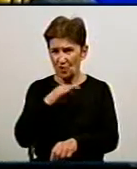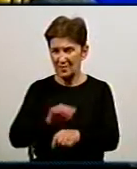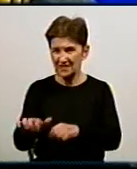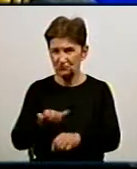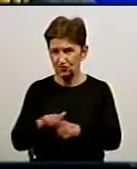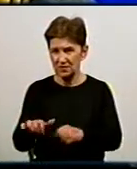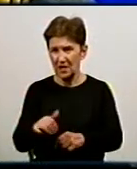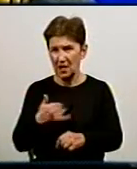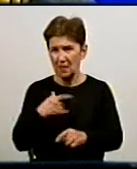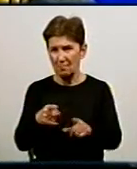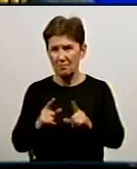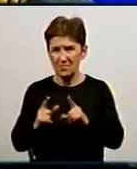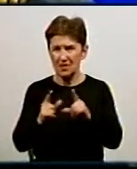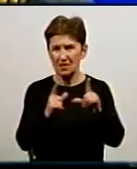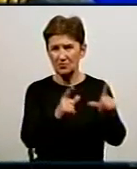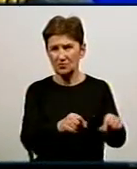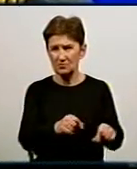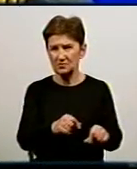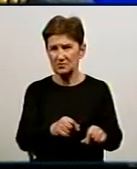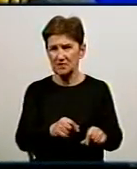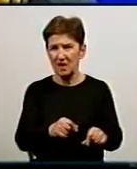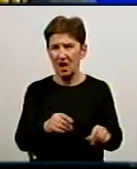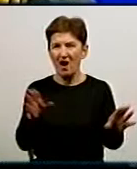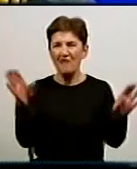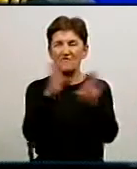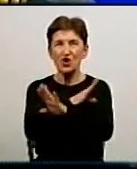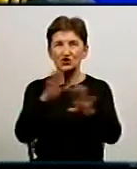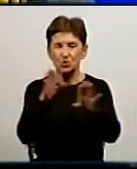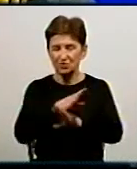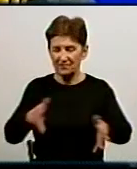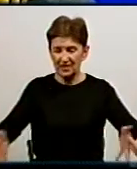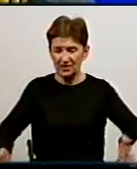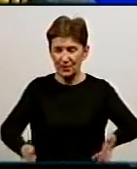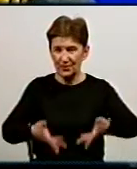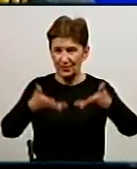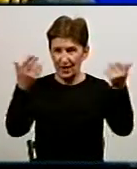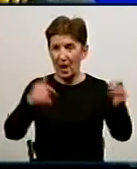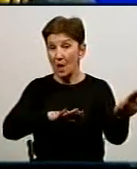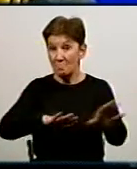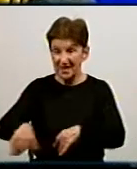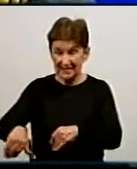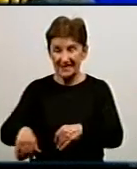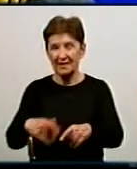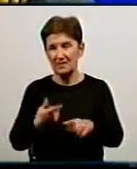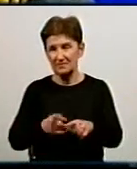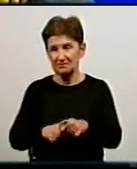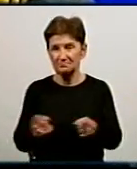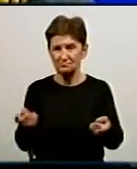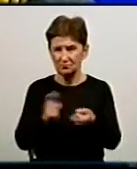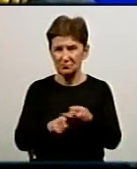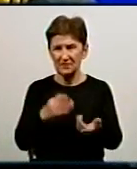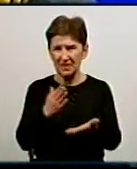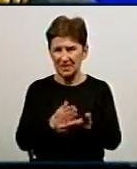Ми їздила, бригада порозвоздушувала ці лінії. Але, все рівно, після будь-якого відключення з'являються, звичайно, аварії по